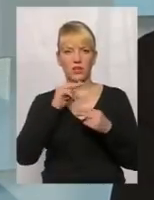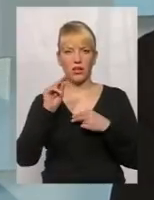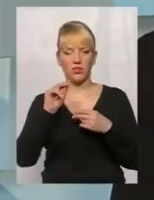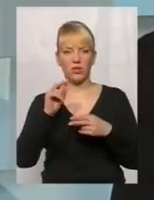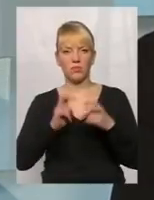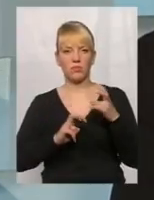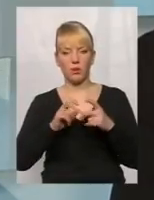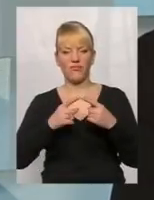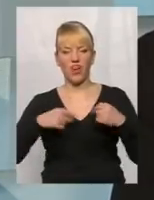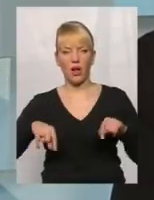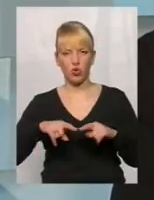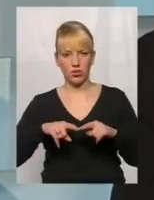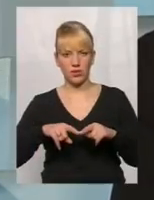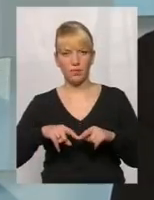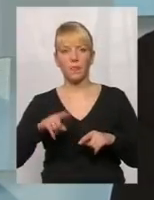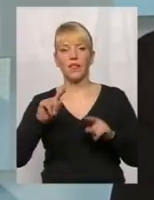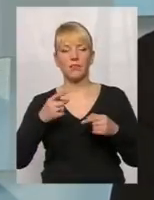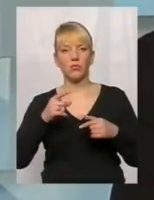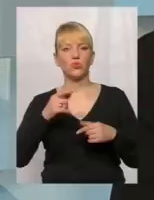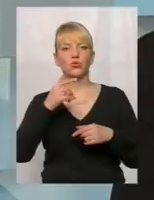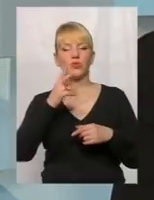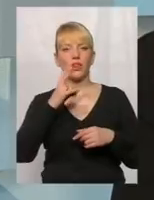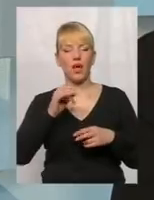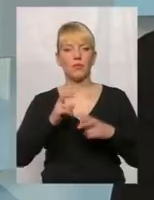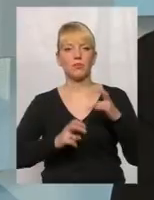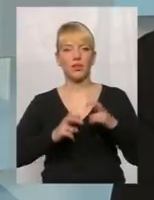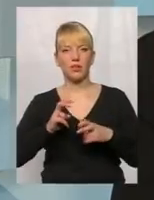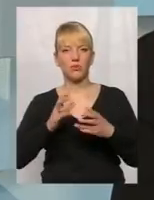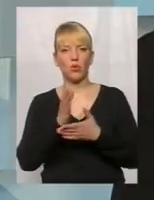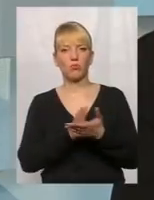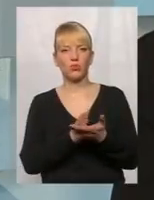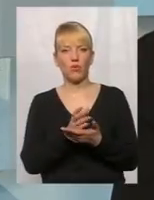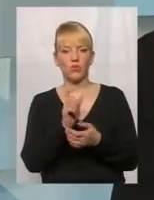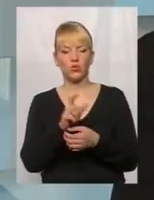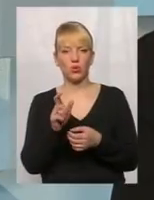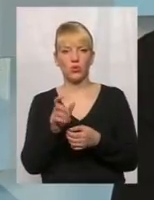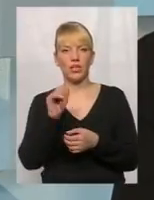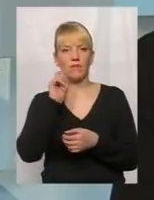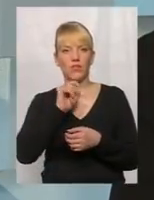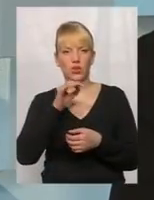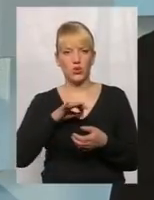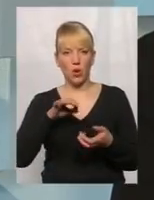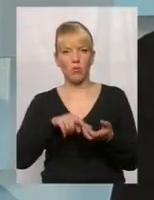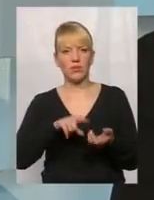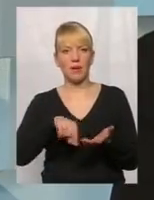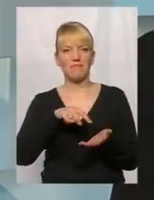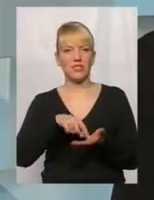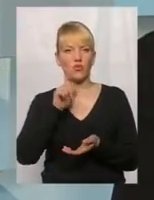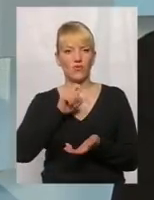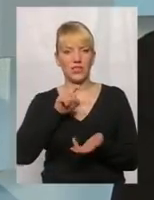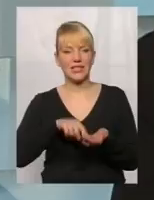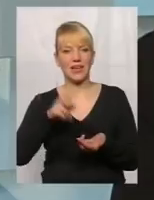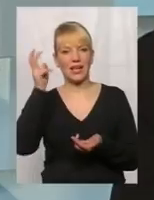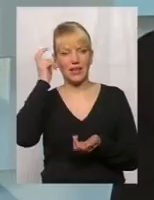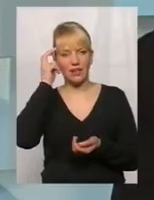підприємств в галузі. Тому що на підприємстві обслуговуються люди, як і з Вінницької області, з самого міста Вінниці, з